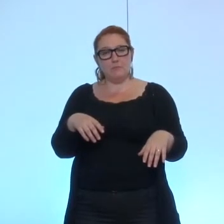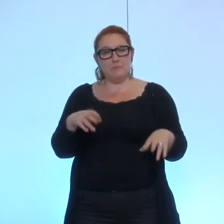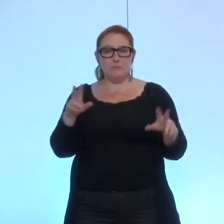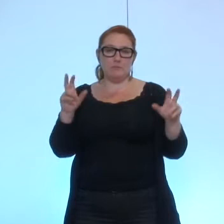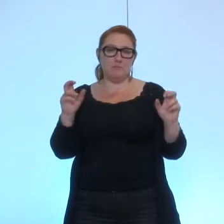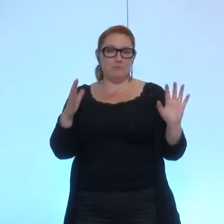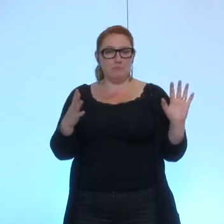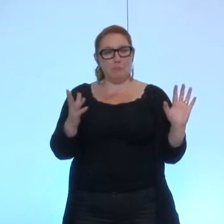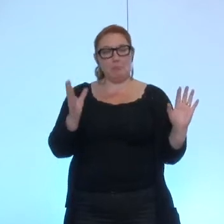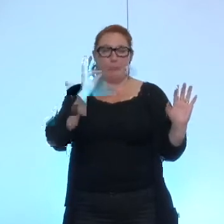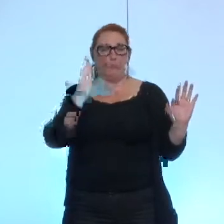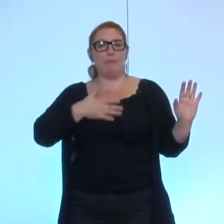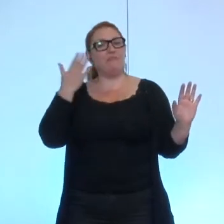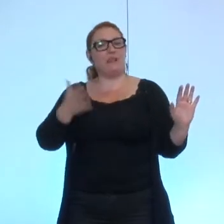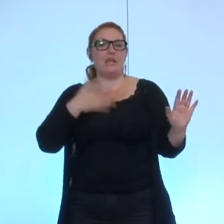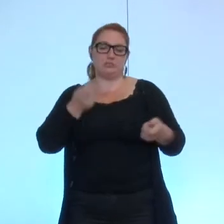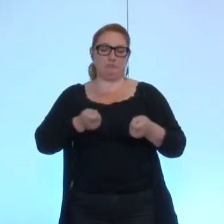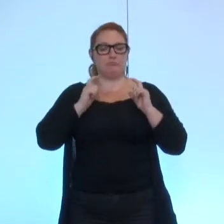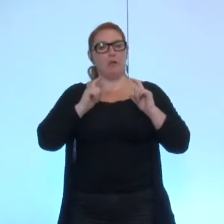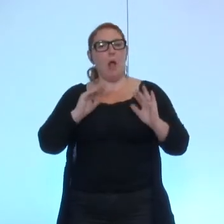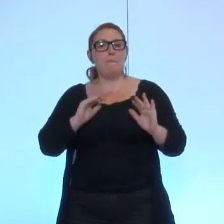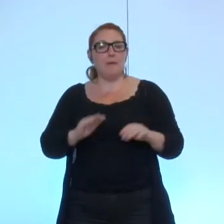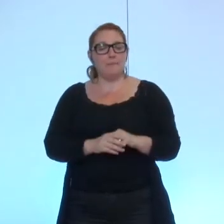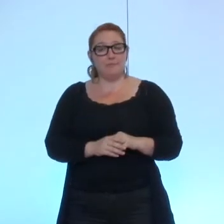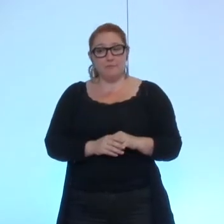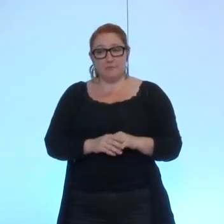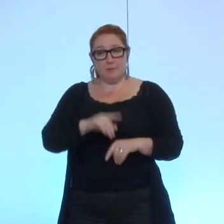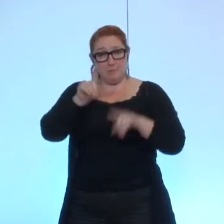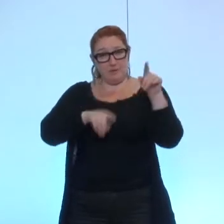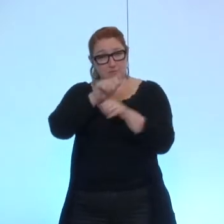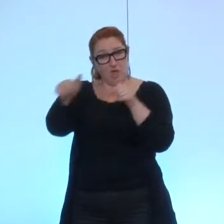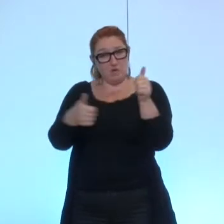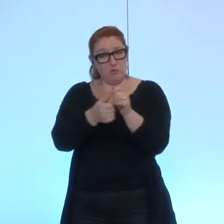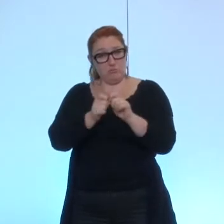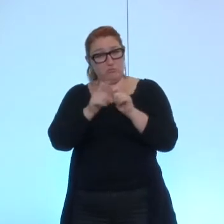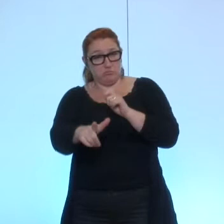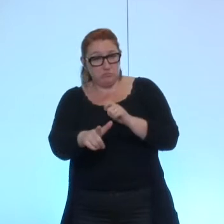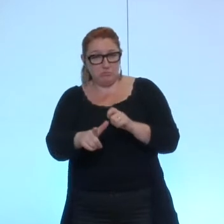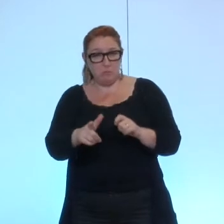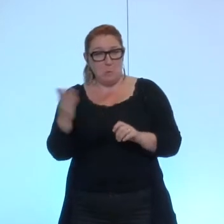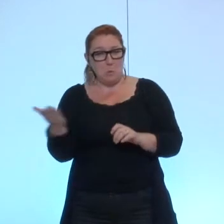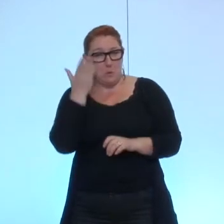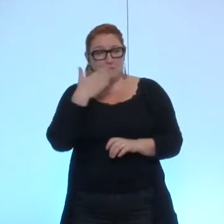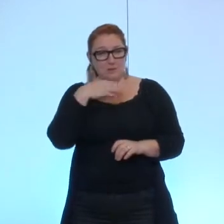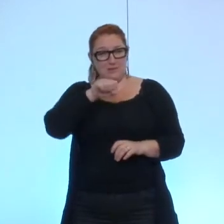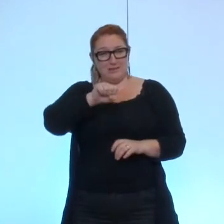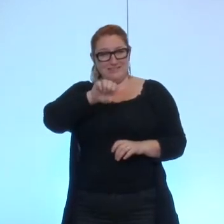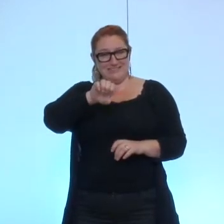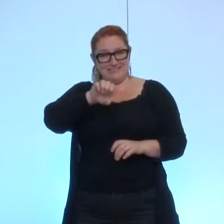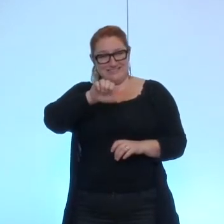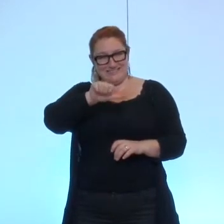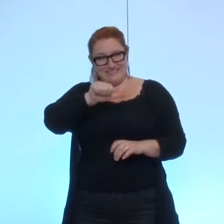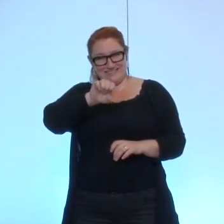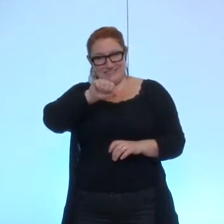'un petit privilège. Dois-je vous rappeler le montant de l'indemnité de certains de vos adjoints, qui, en cumulant la présidence d'une SEM et un mandat à la